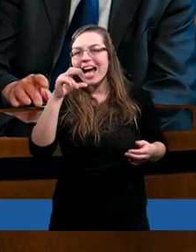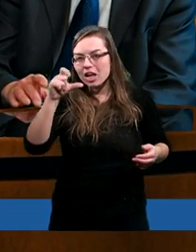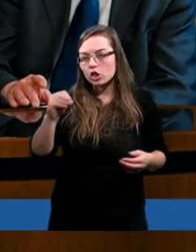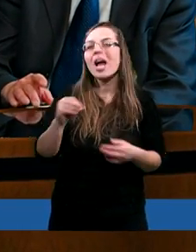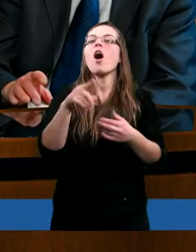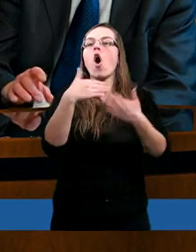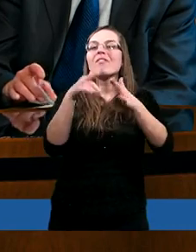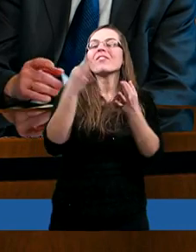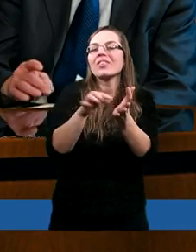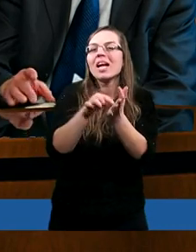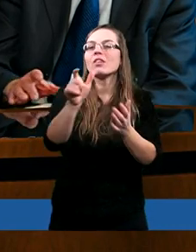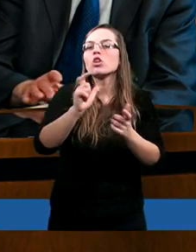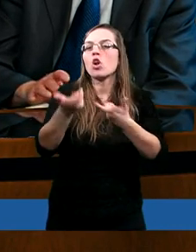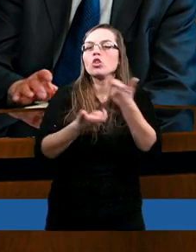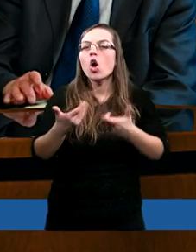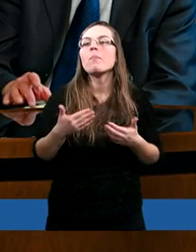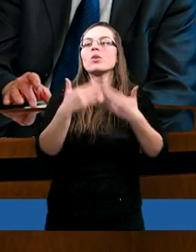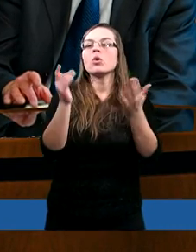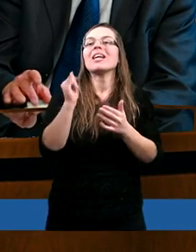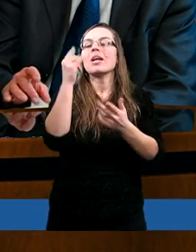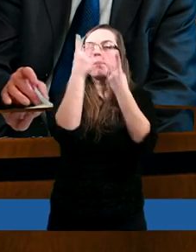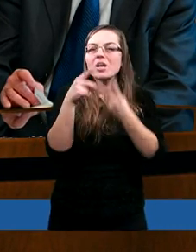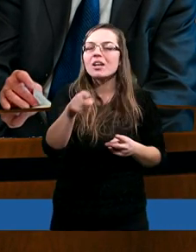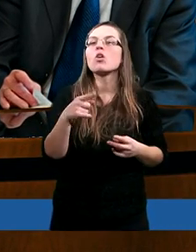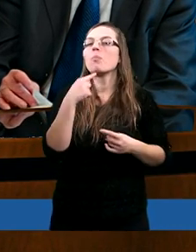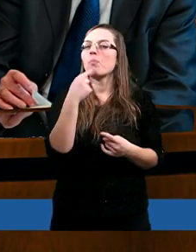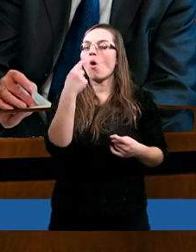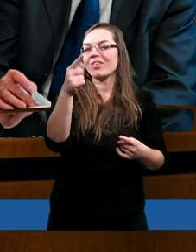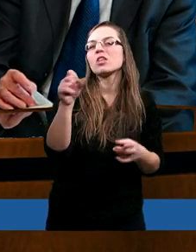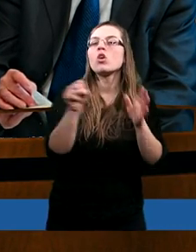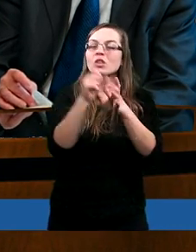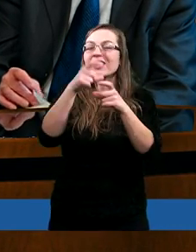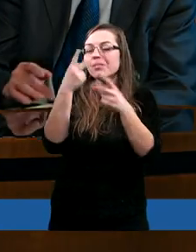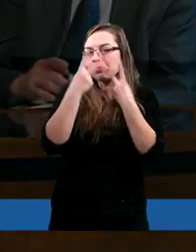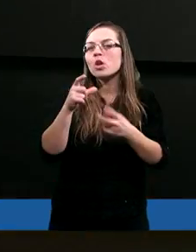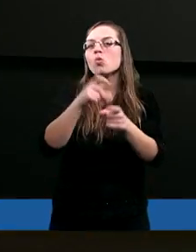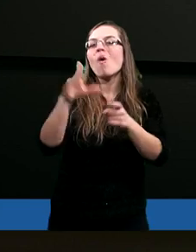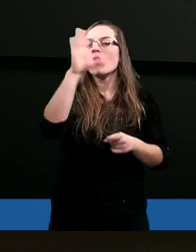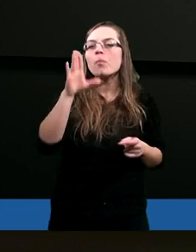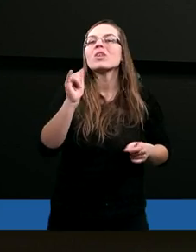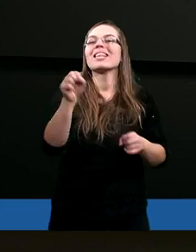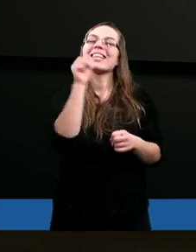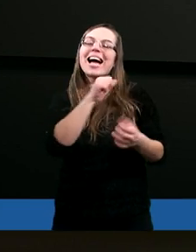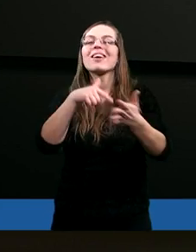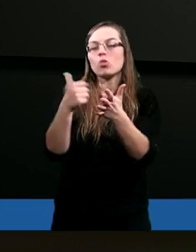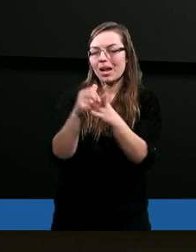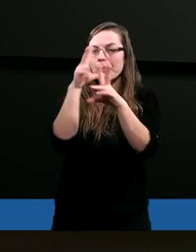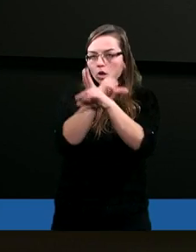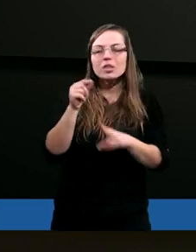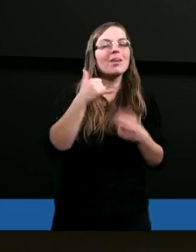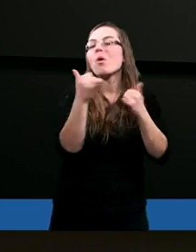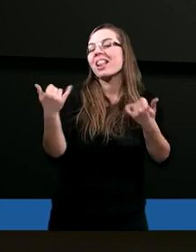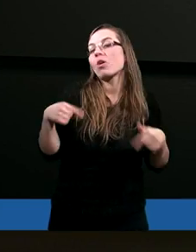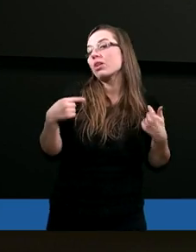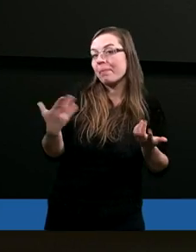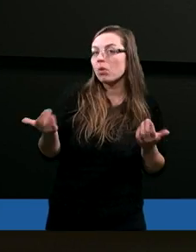wtedy, gdy poproszono Go, aby coś przeczytał. Powiedział ze Słowa Bożego, ze Starego Testamentu oczywiście, bo innego